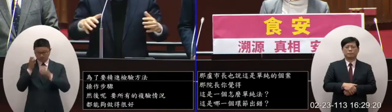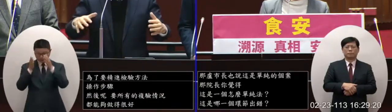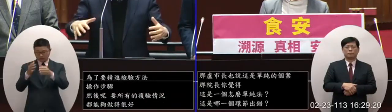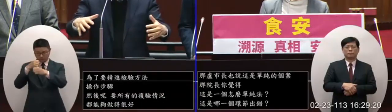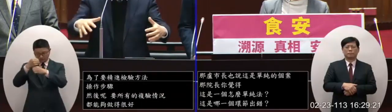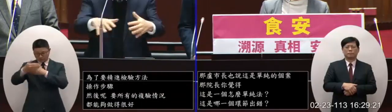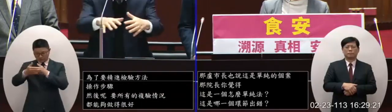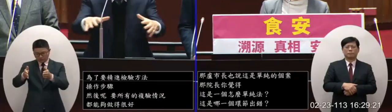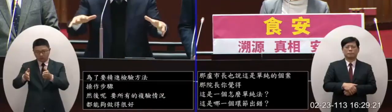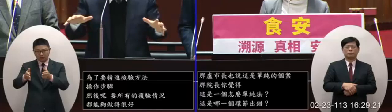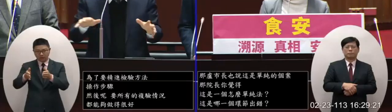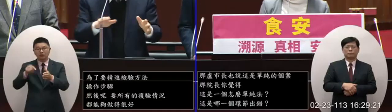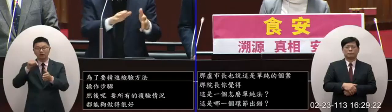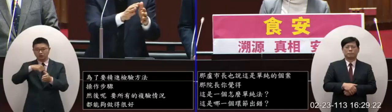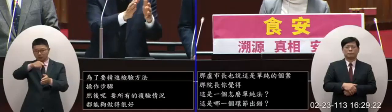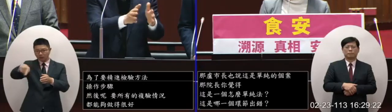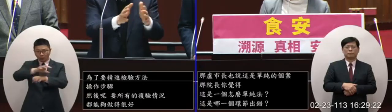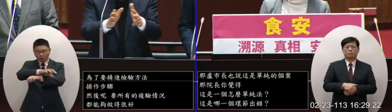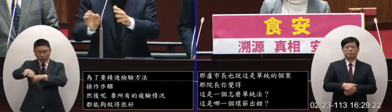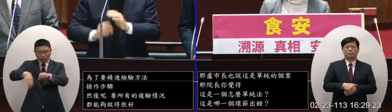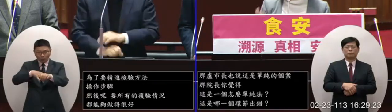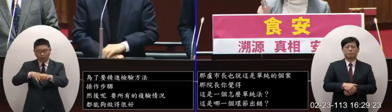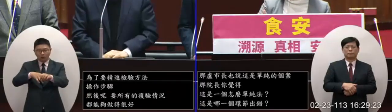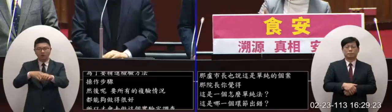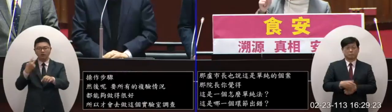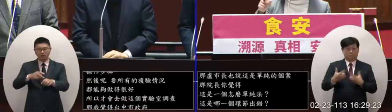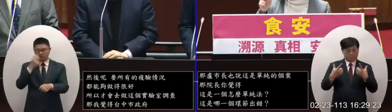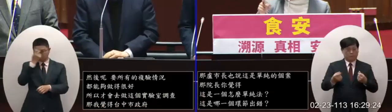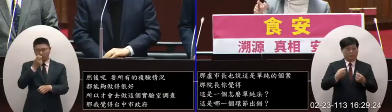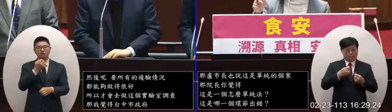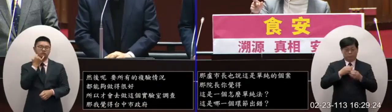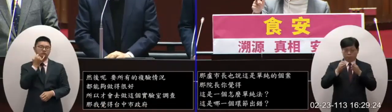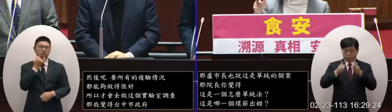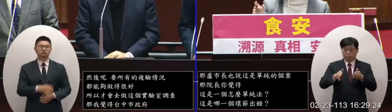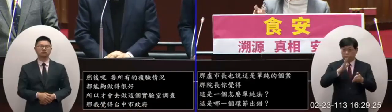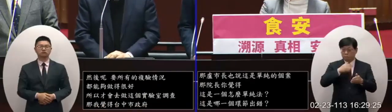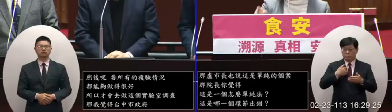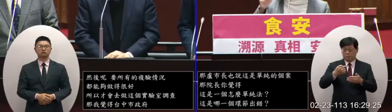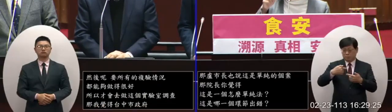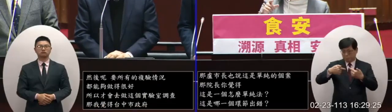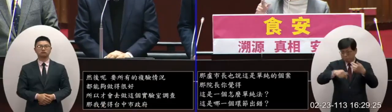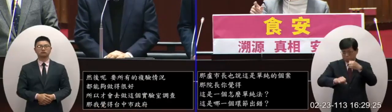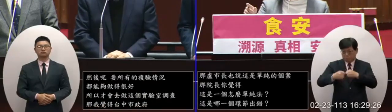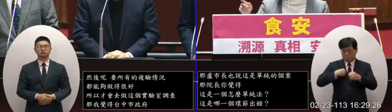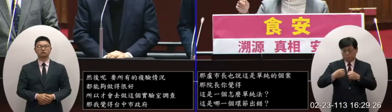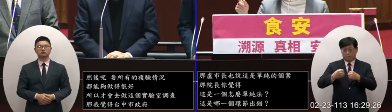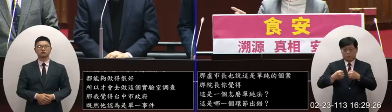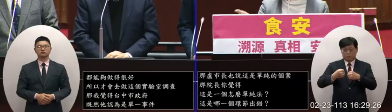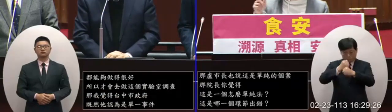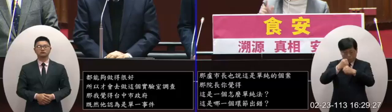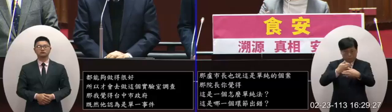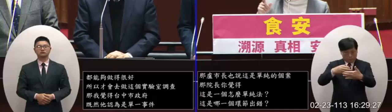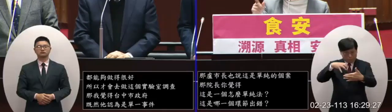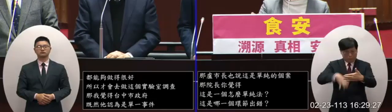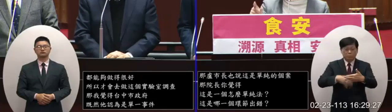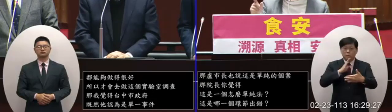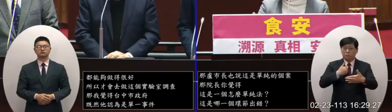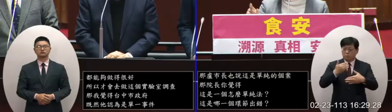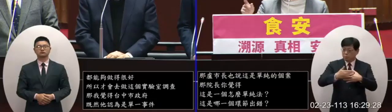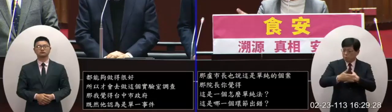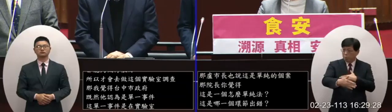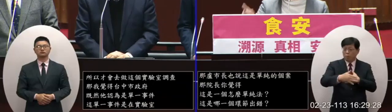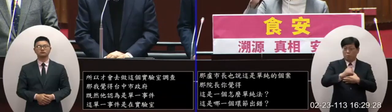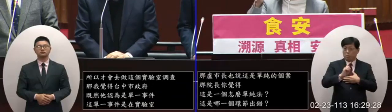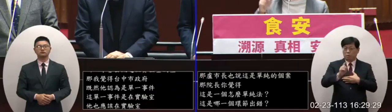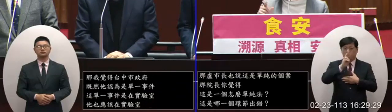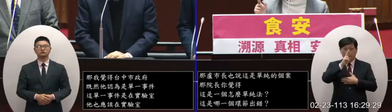室來做更更精確的這個了解他也應該要針對實驗室裡面在實驗的過程裡面是不是有哪個